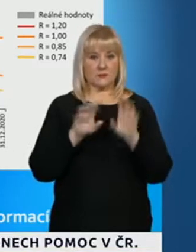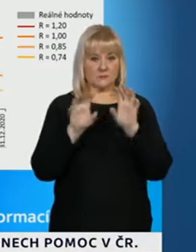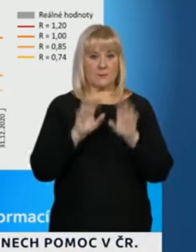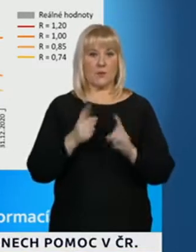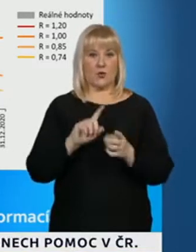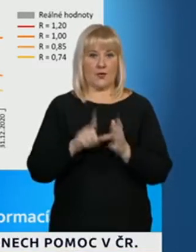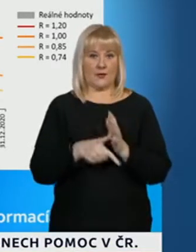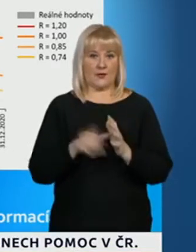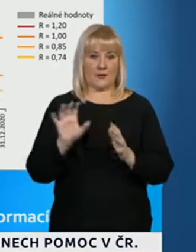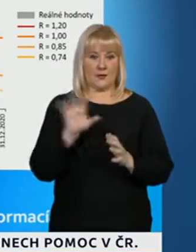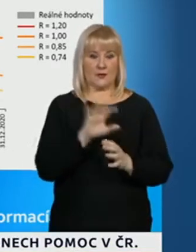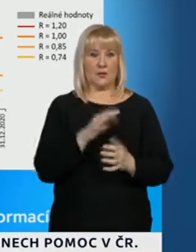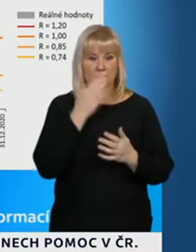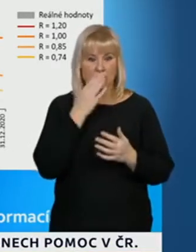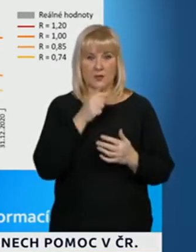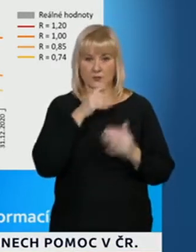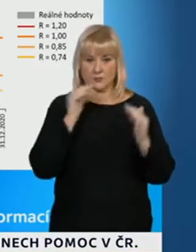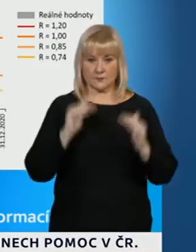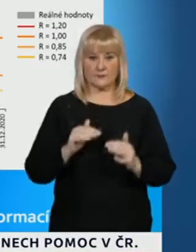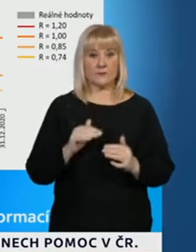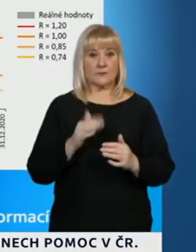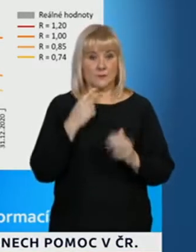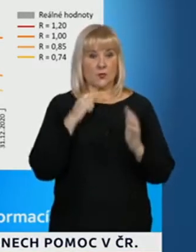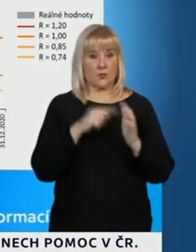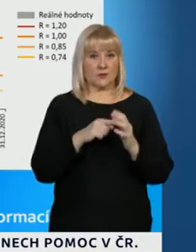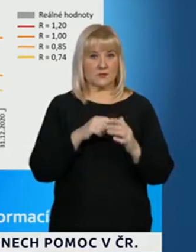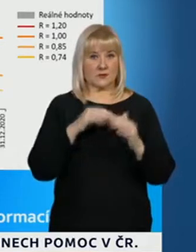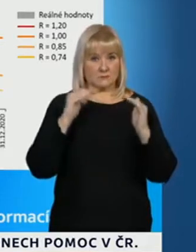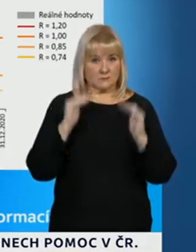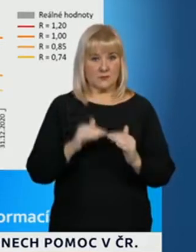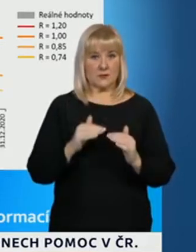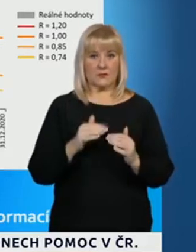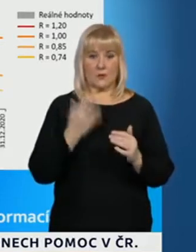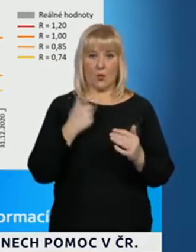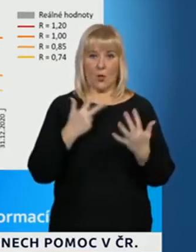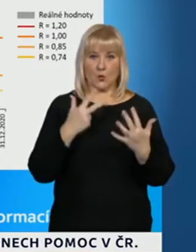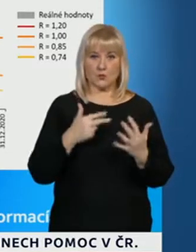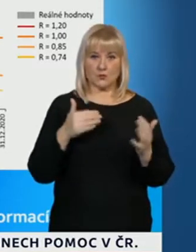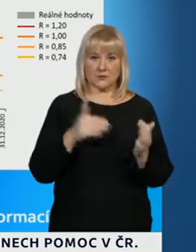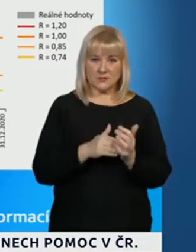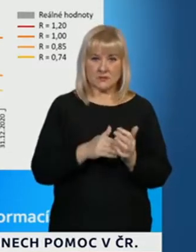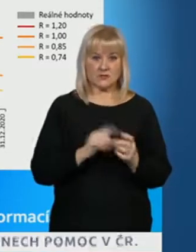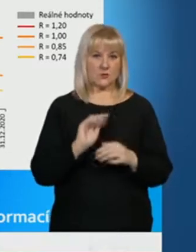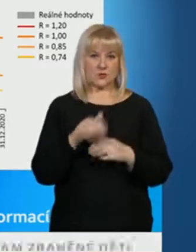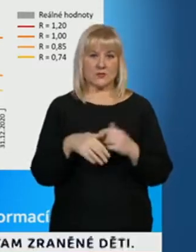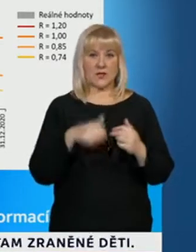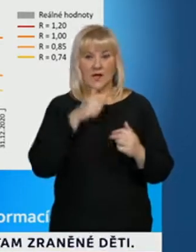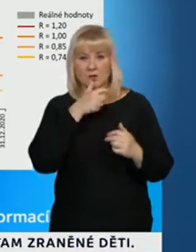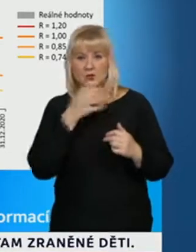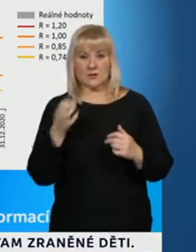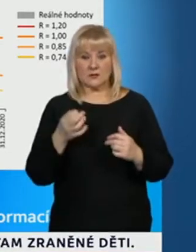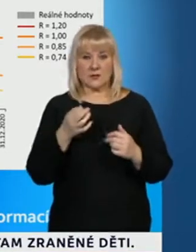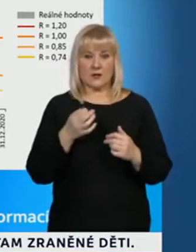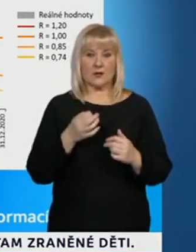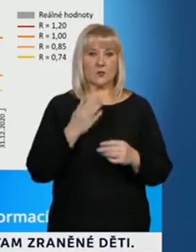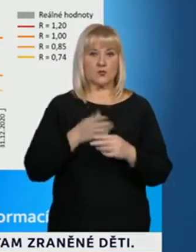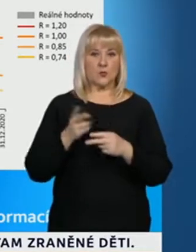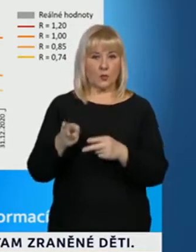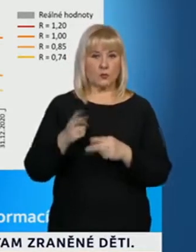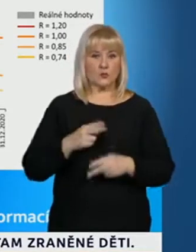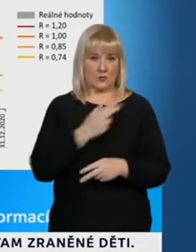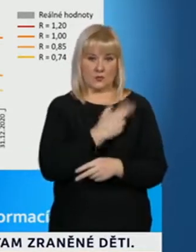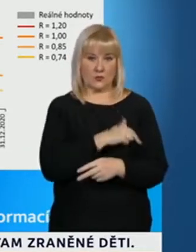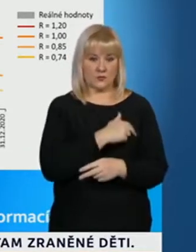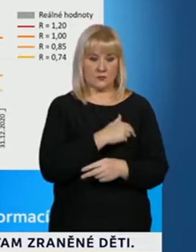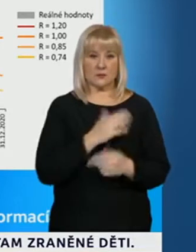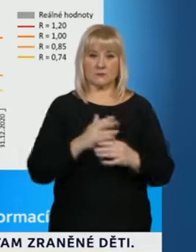Vidíte tady ten pokles dolů, kdy jsme se poměrně rychle z 8 000 a více pacientů denně na úžkách nemocnic